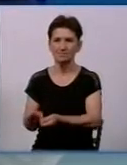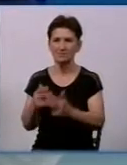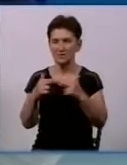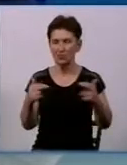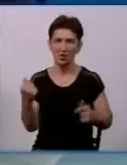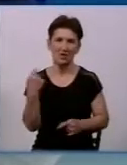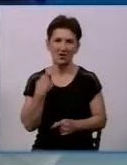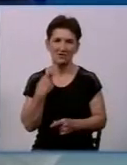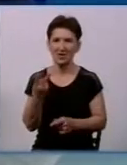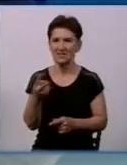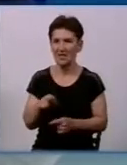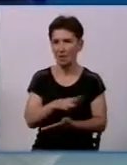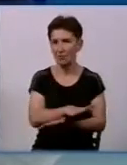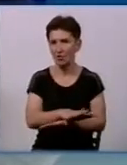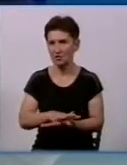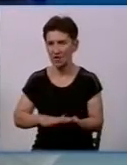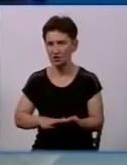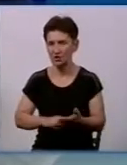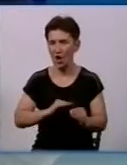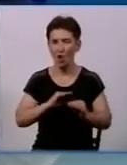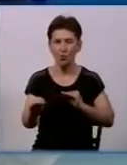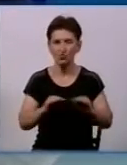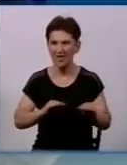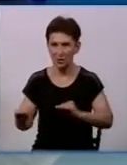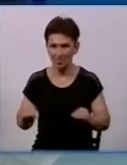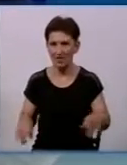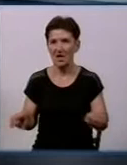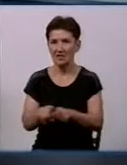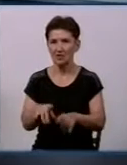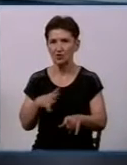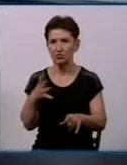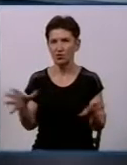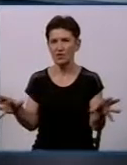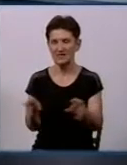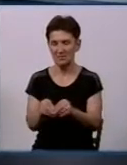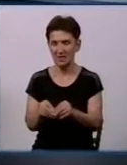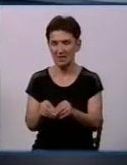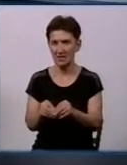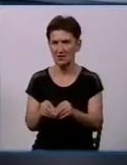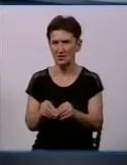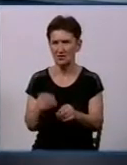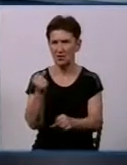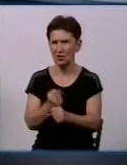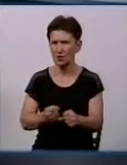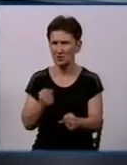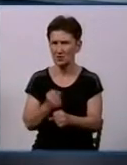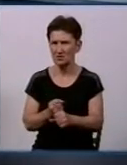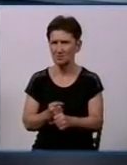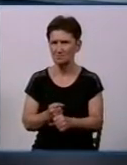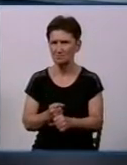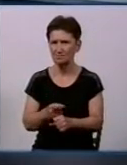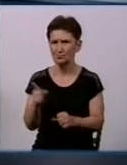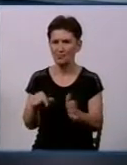-Кіровоград для подальшої їх установки. Також було спільно опрацьовано і розроблено в першу чергу ОКВП Дніпро-Кіровоград